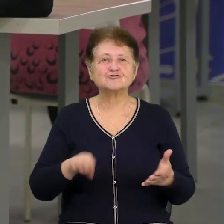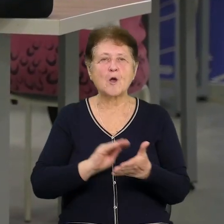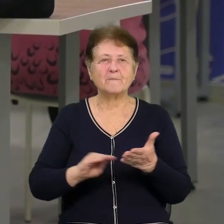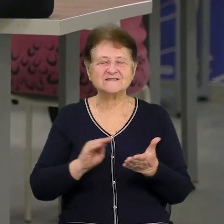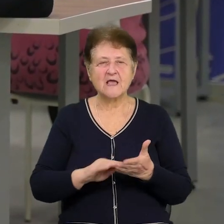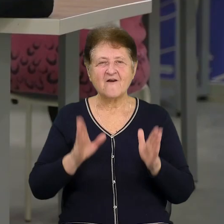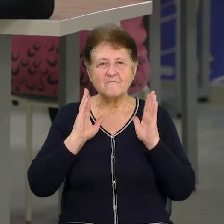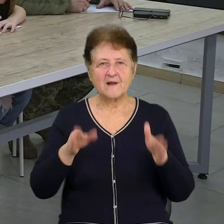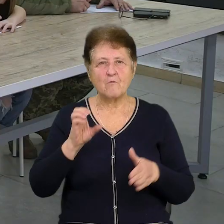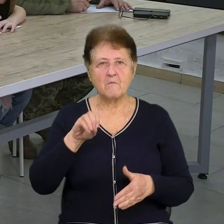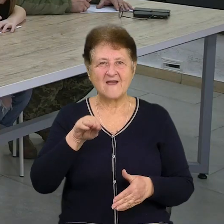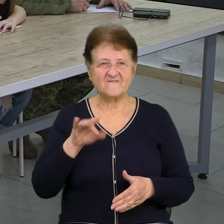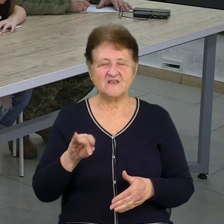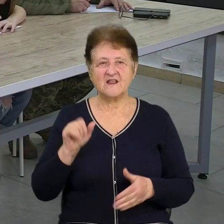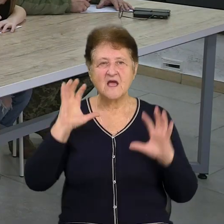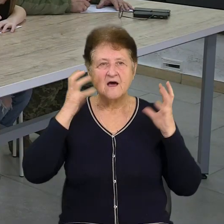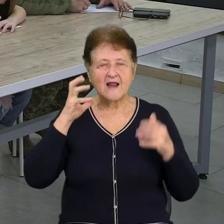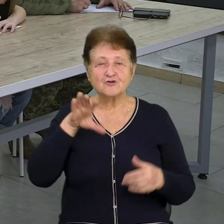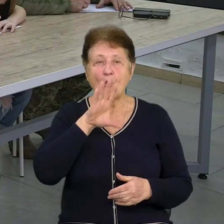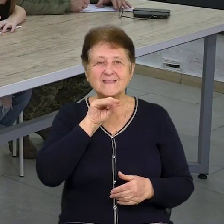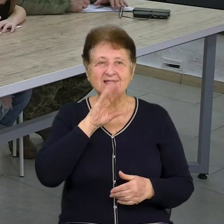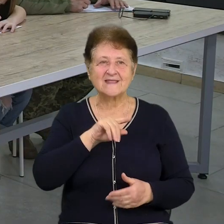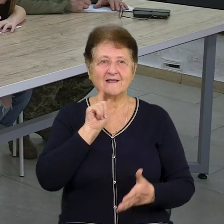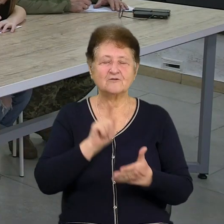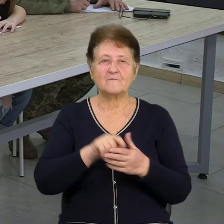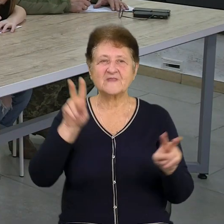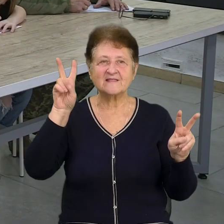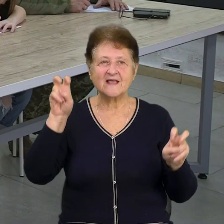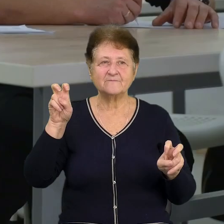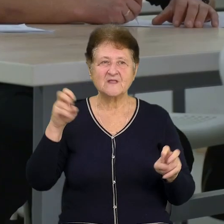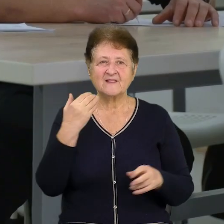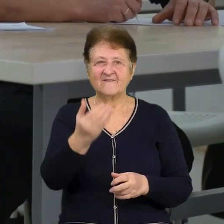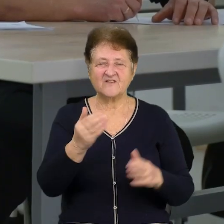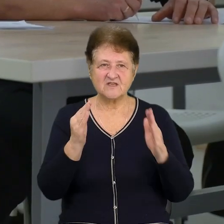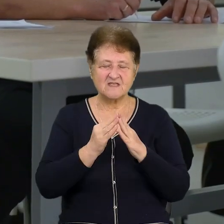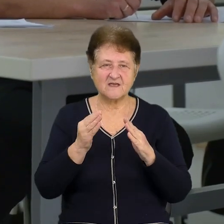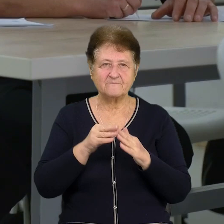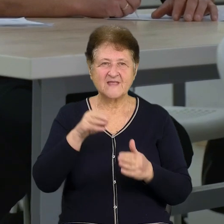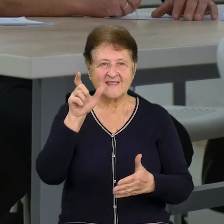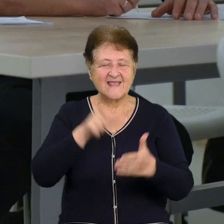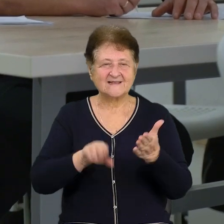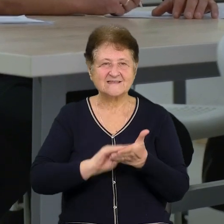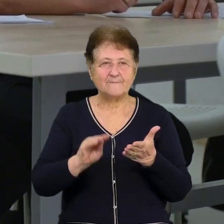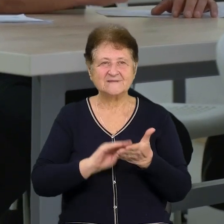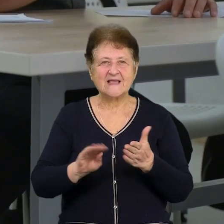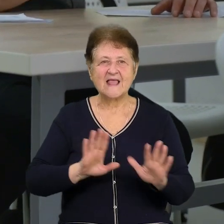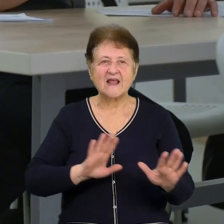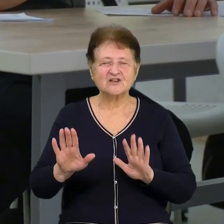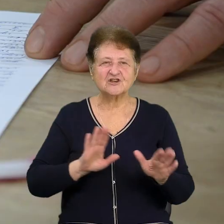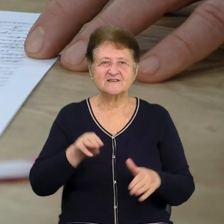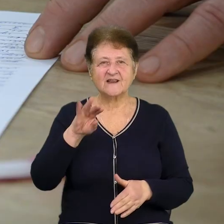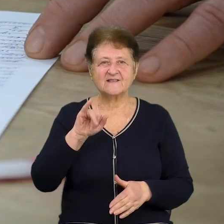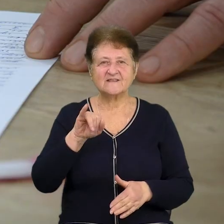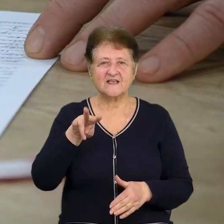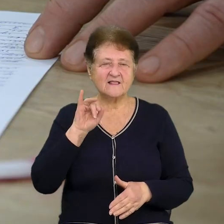прямому ефірі Суспільного радіодиктант єдності мав назву «Твій дім». Текст написала письменниця і режисерка Ірина